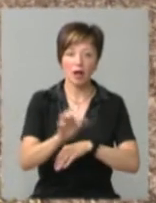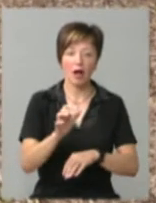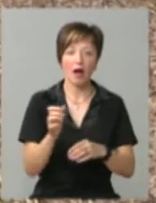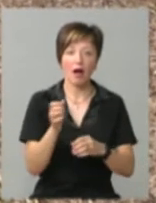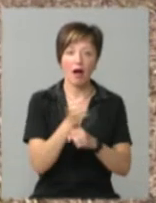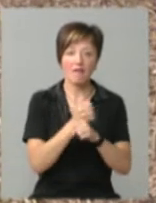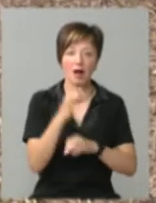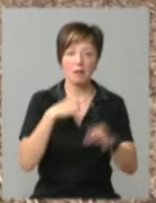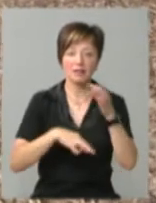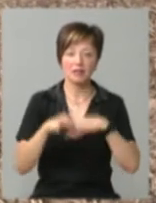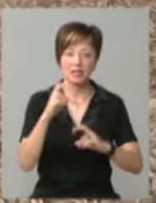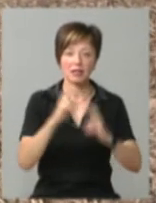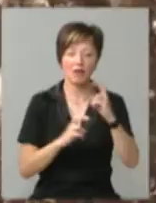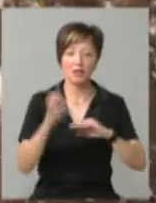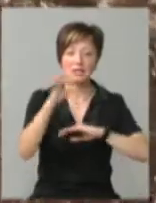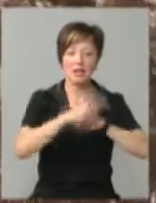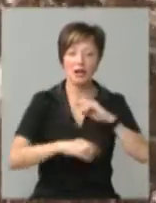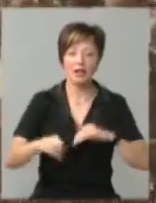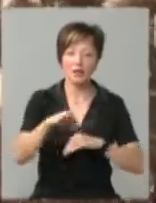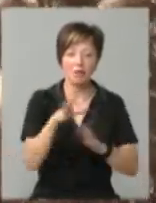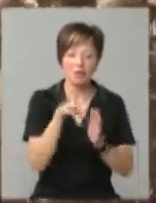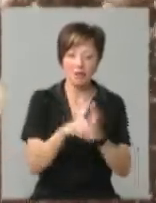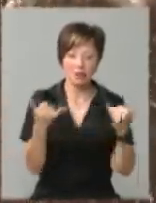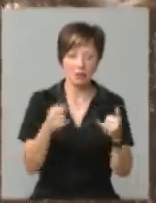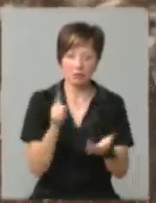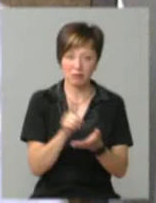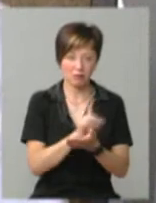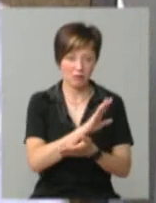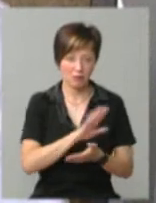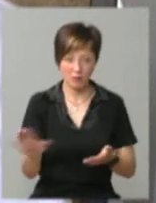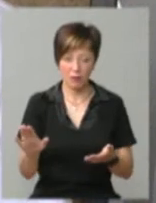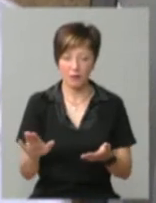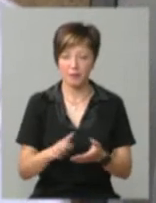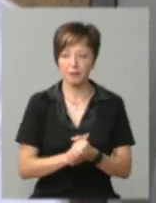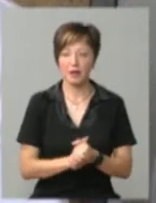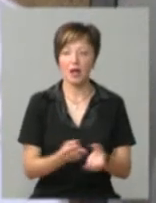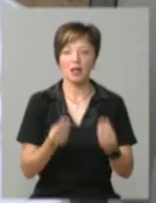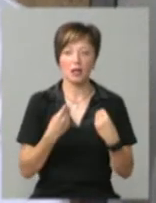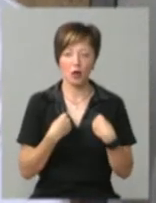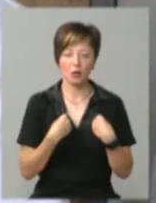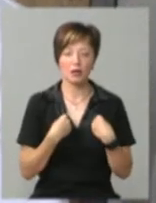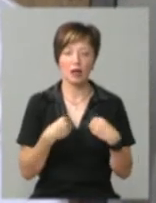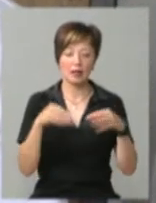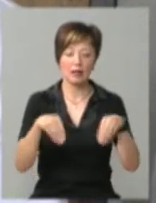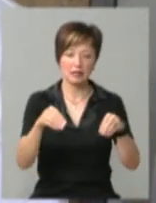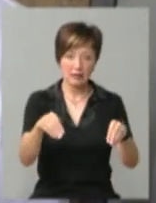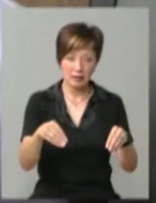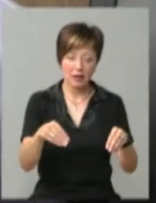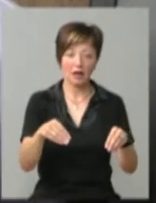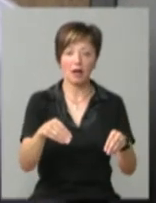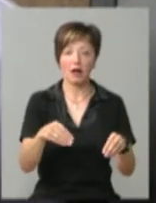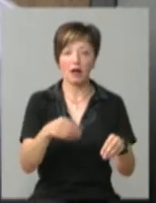заводи Західної Європи, і вмісту жодних хімічних репаратів у ній не може бути. Вони дають нам насінневий матеріал,